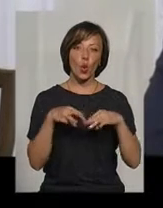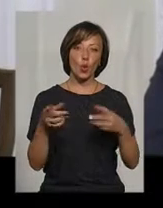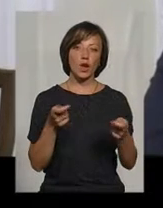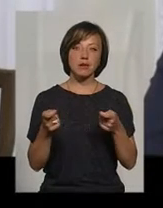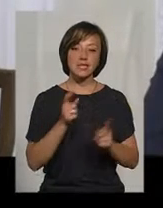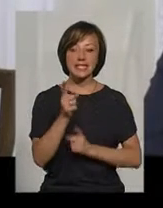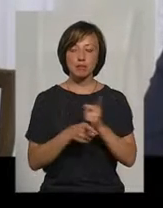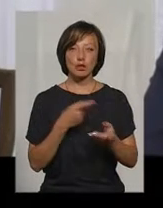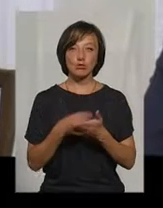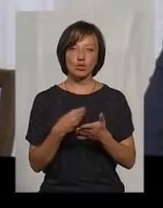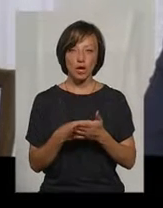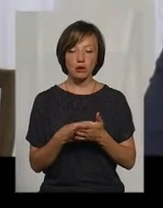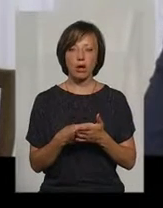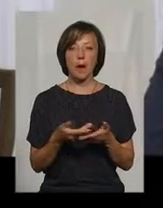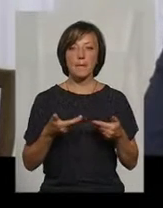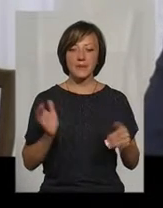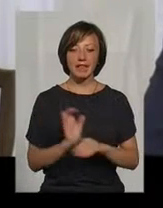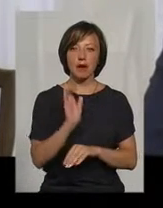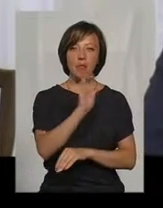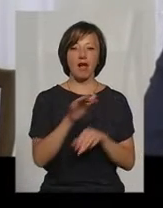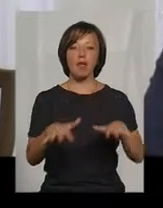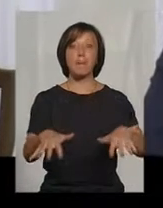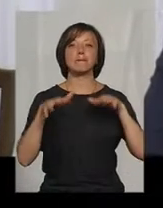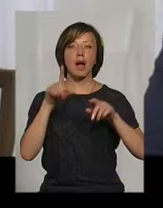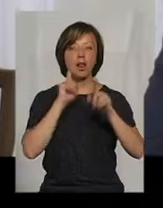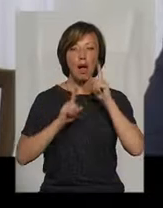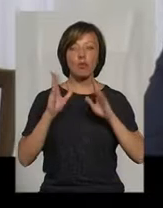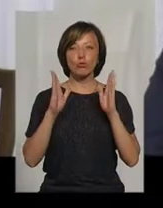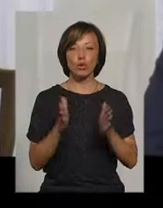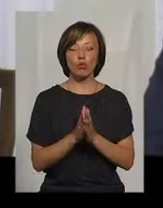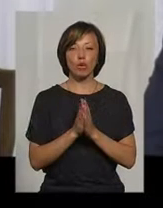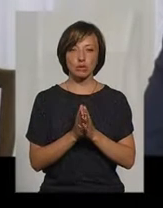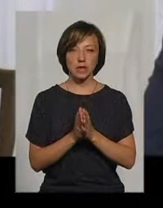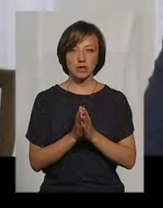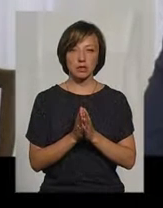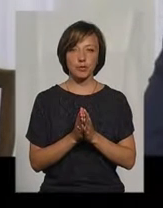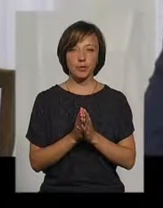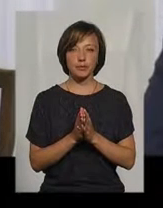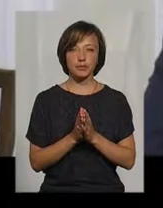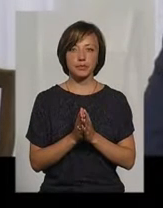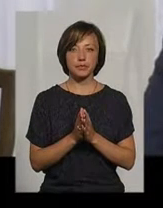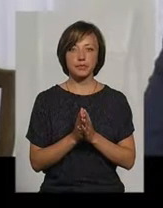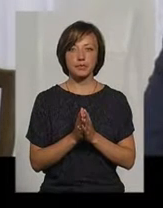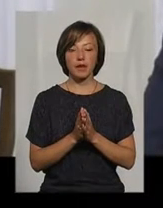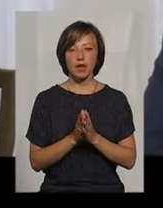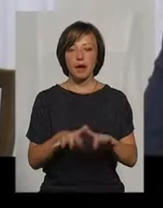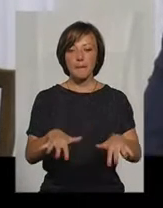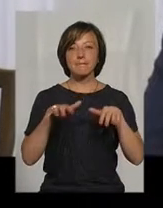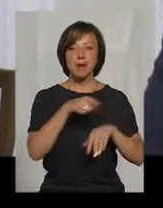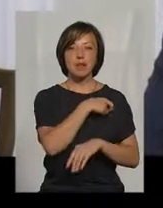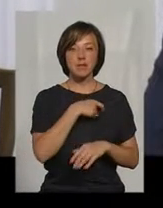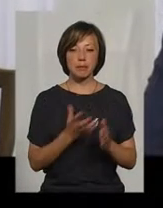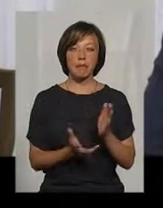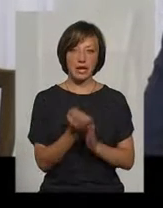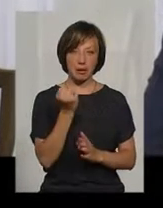щодо змін до бюджету. Ми направимо його в парламент і будемо просити парламентарів підтримати.